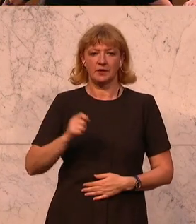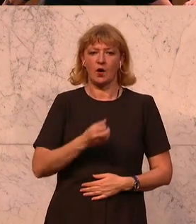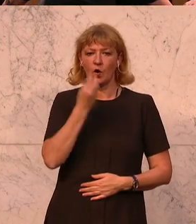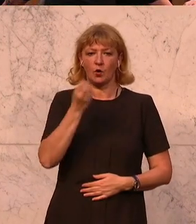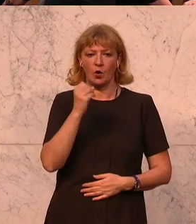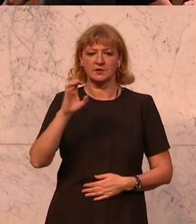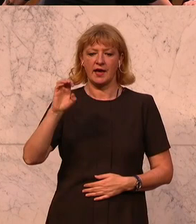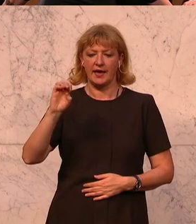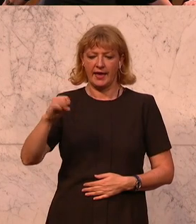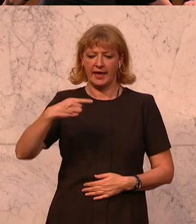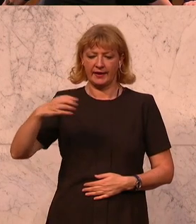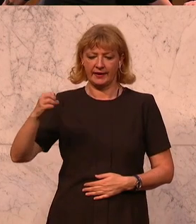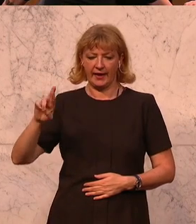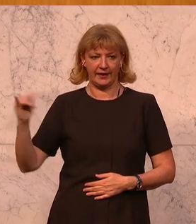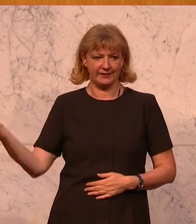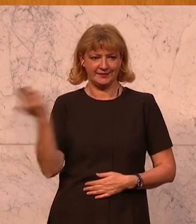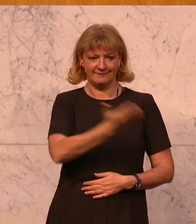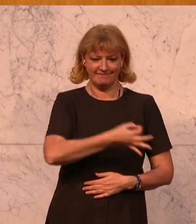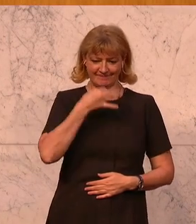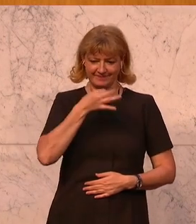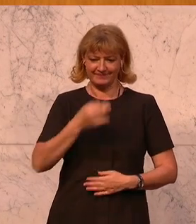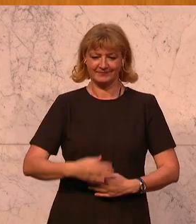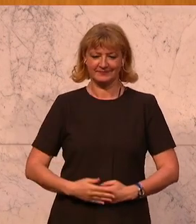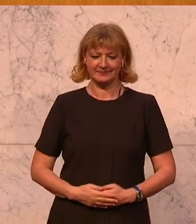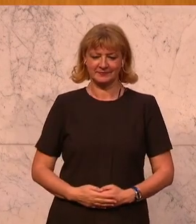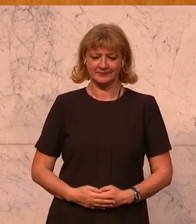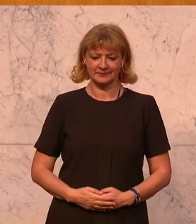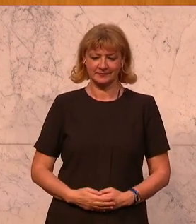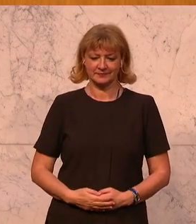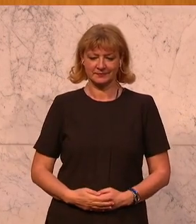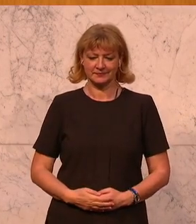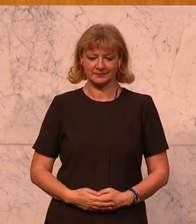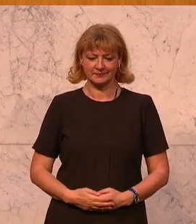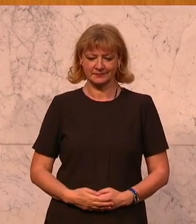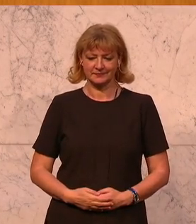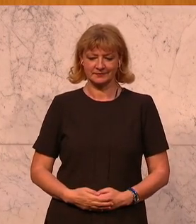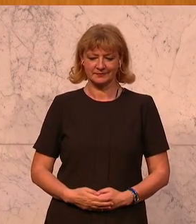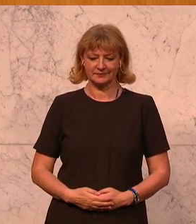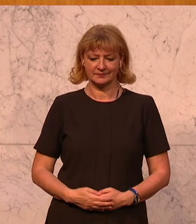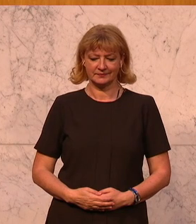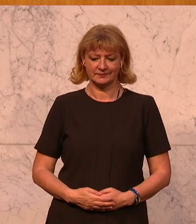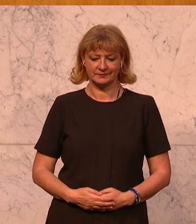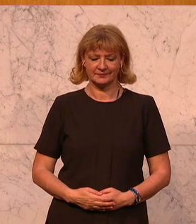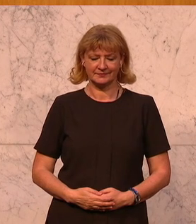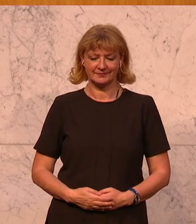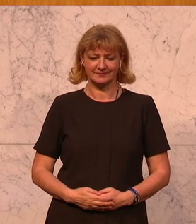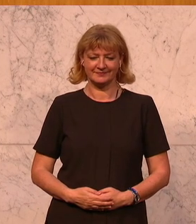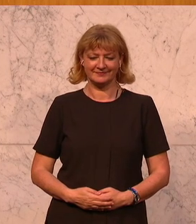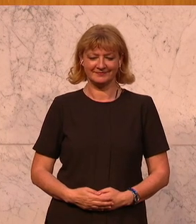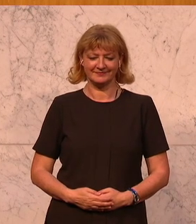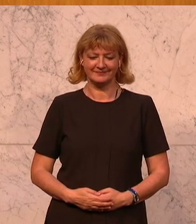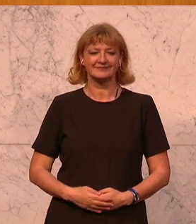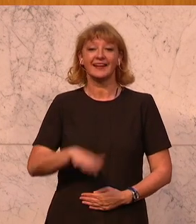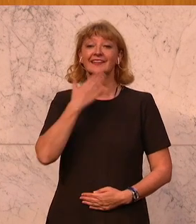Graf spricht auch über Karenzmodelle in anderen Ländern und über die Pflegefreistellung, die auch in dieser Novelle enthalten ist. Durch die